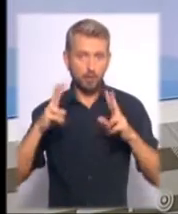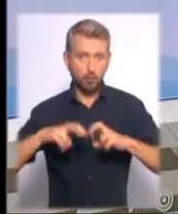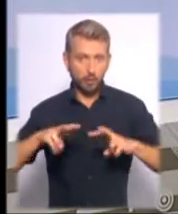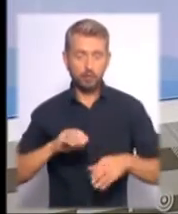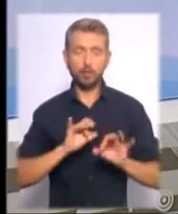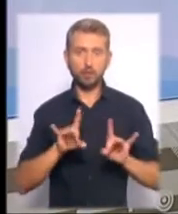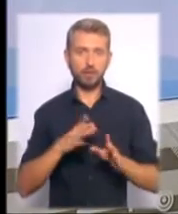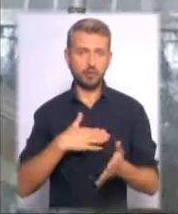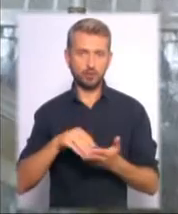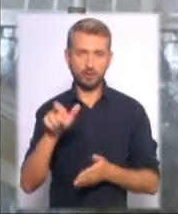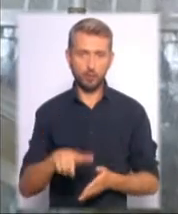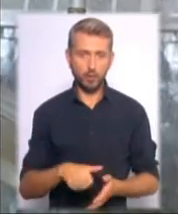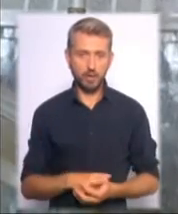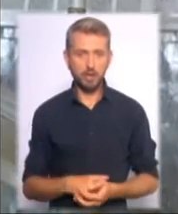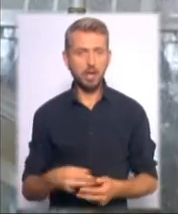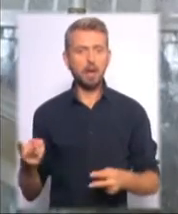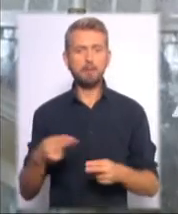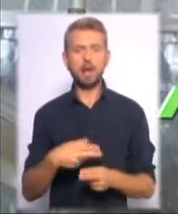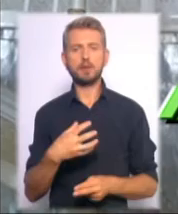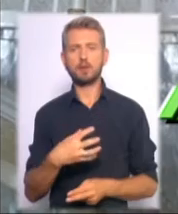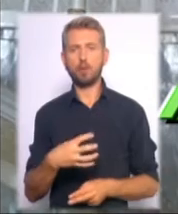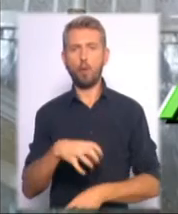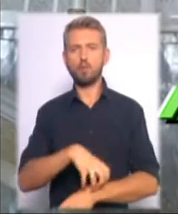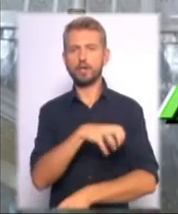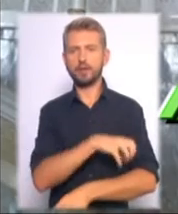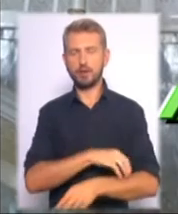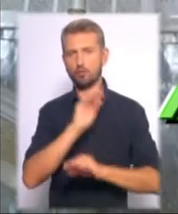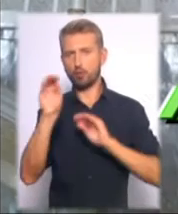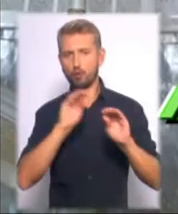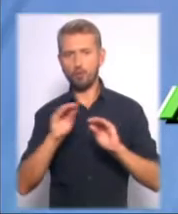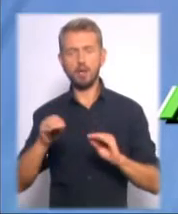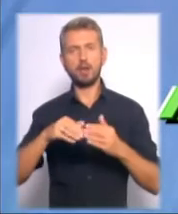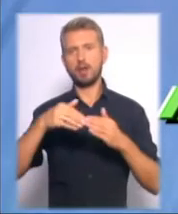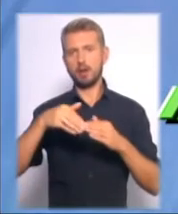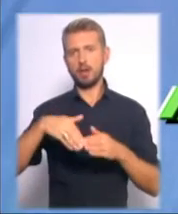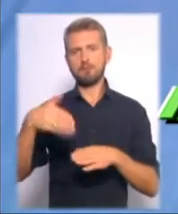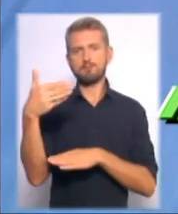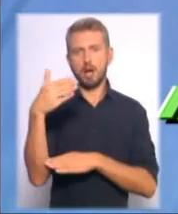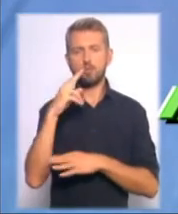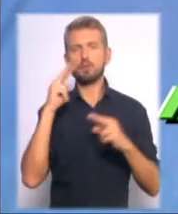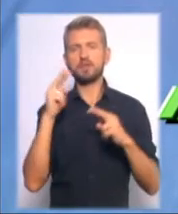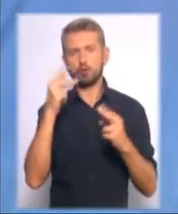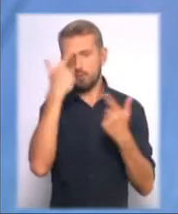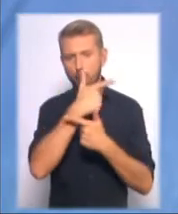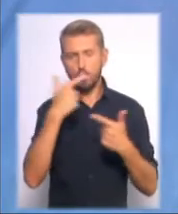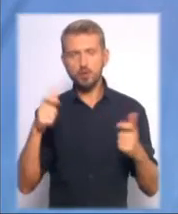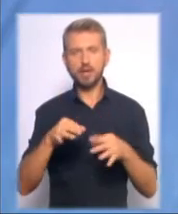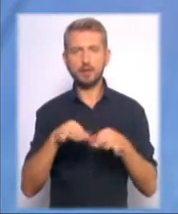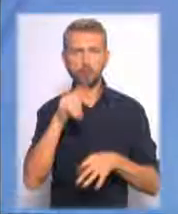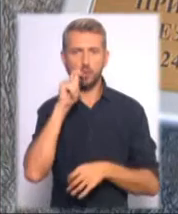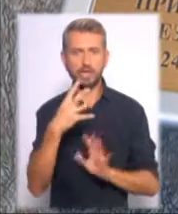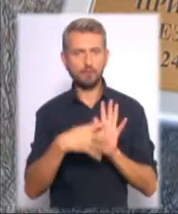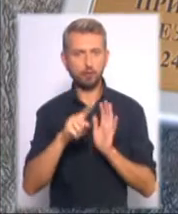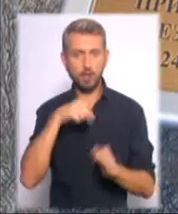Жайворник. Без комуністичного здоблення і з розгорнутим прапором – свідком проголошення незалежності України у 91-му